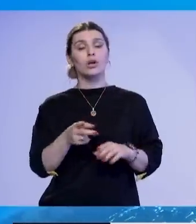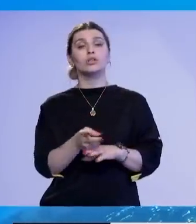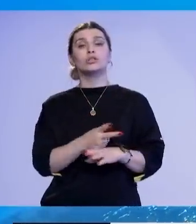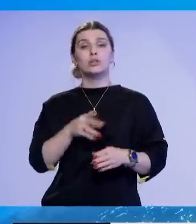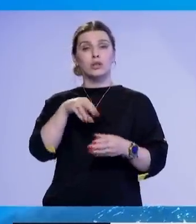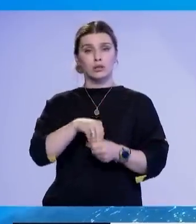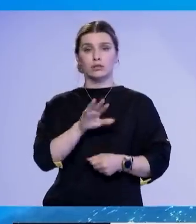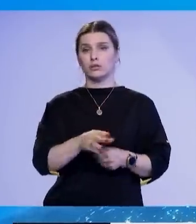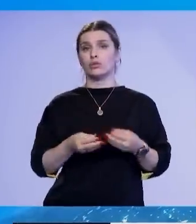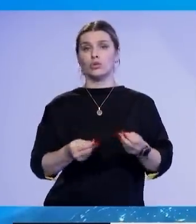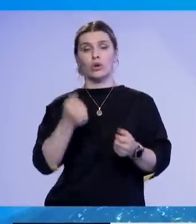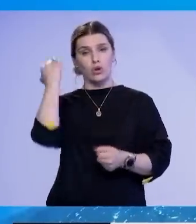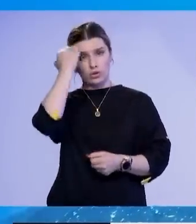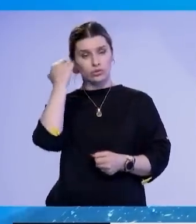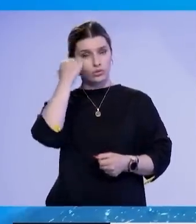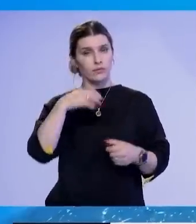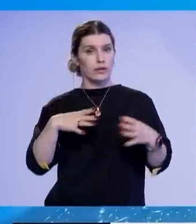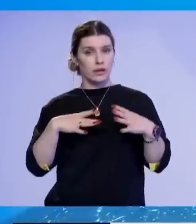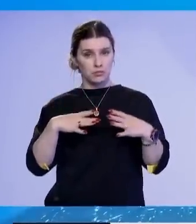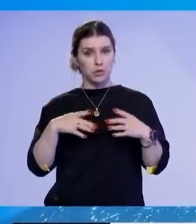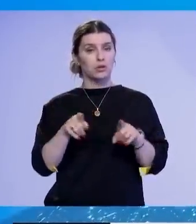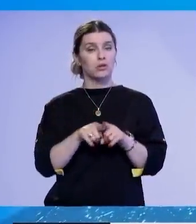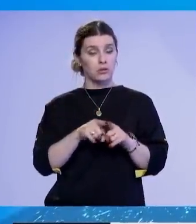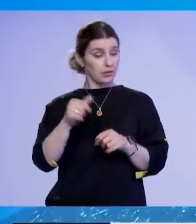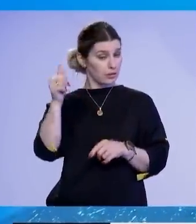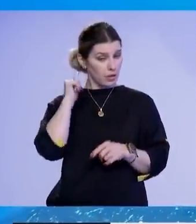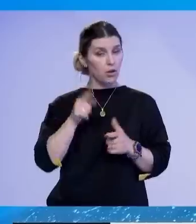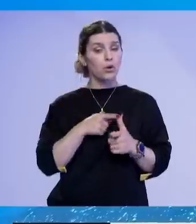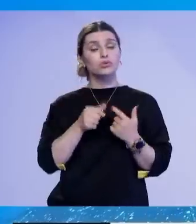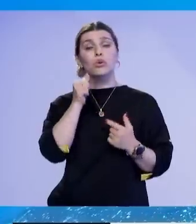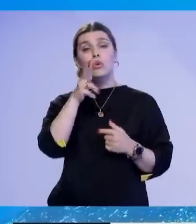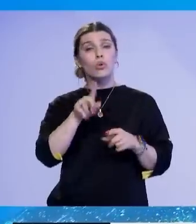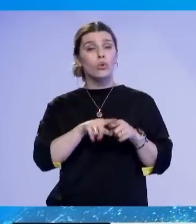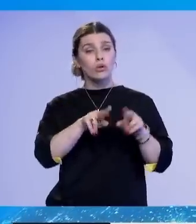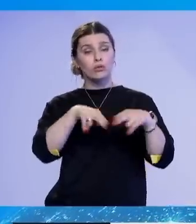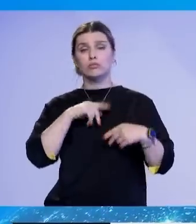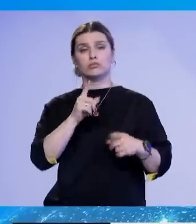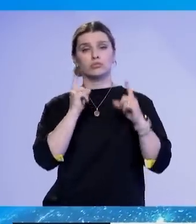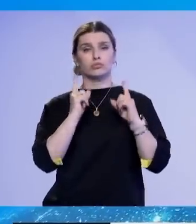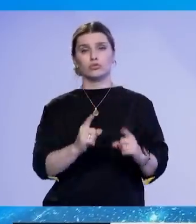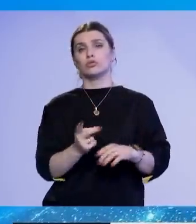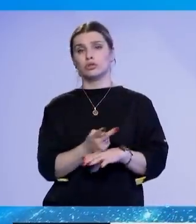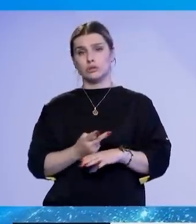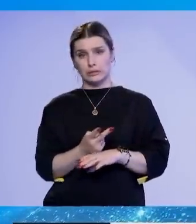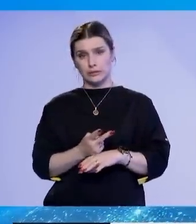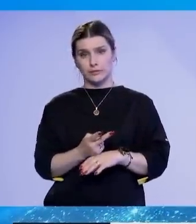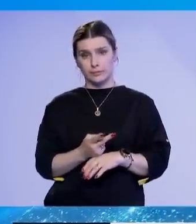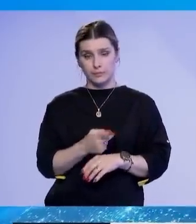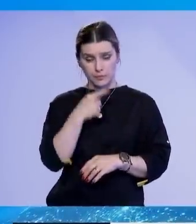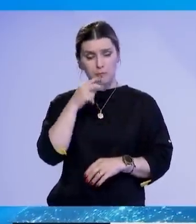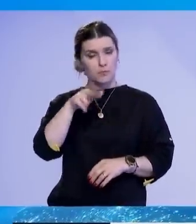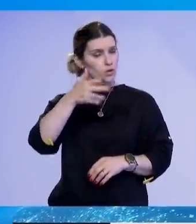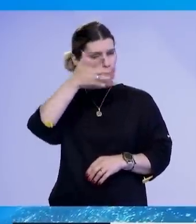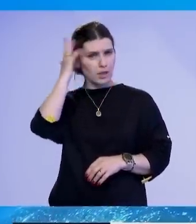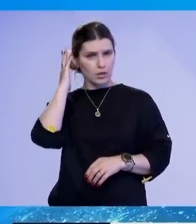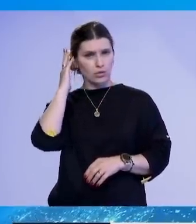ndaj edhe nuk është mardje e nuk do të merët as një dit tjetër. Kurti ka thënë se janë të vedishëm dhe i kuptojnë shqetsimet e ngritura